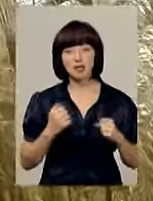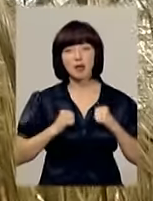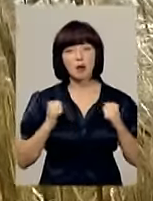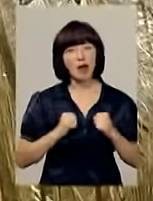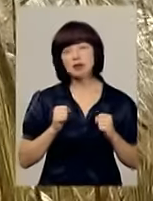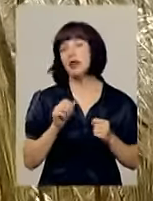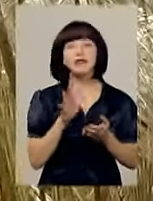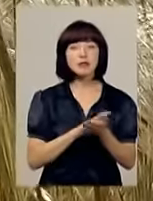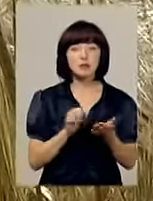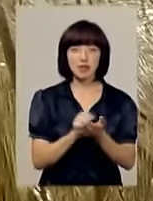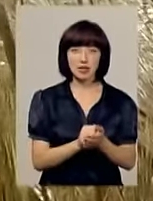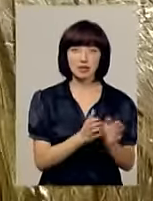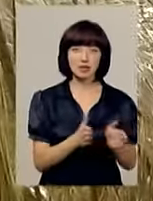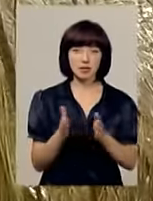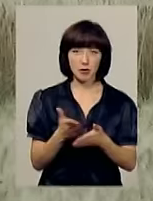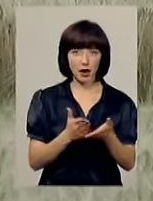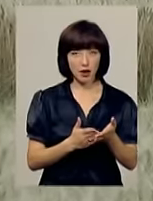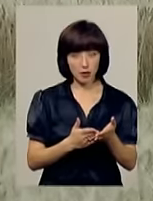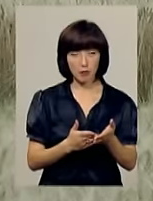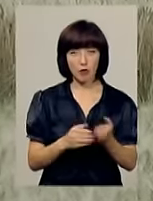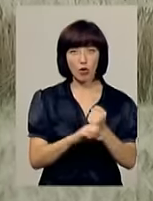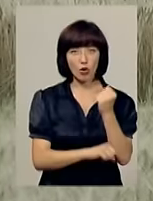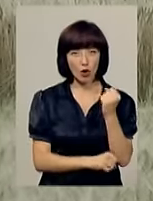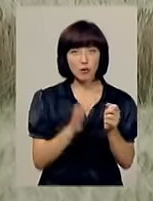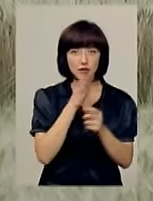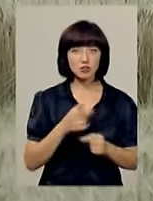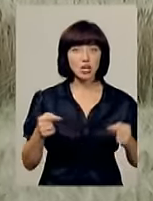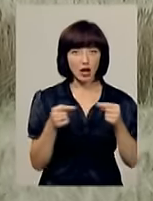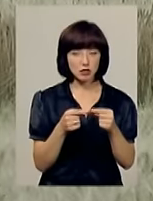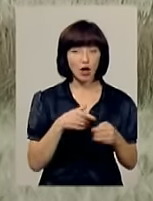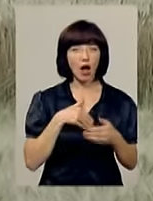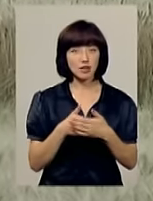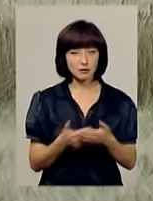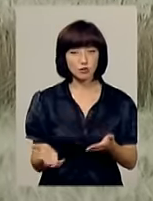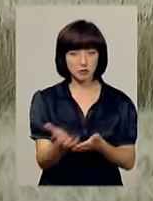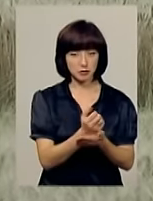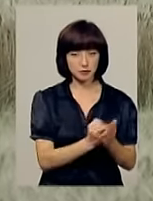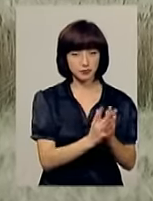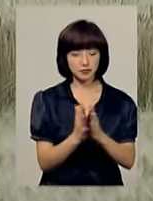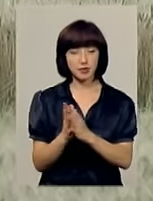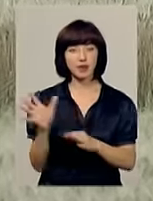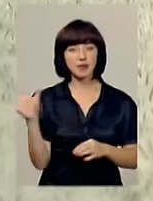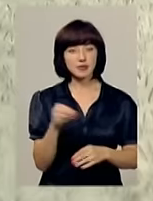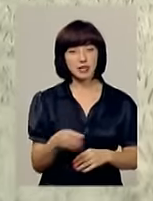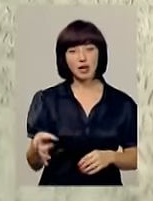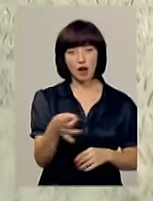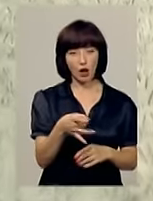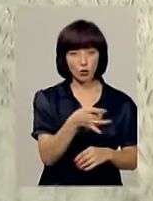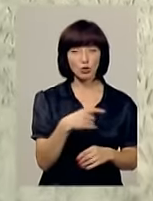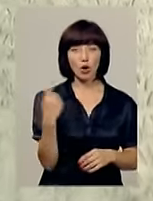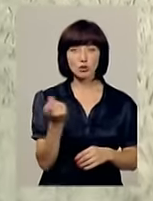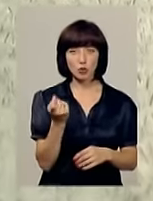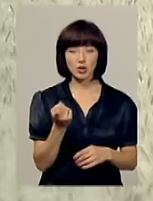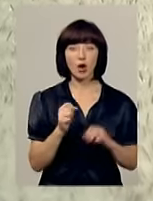не збиватися з ритму. Хлібороби краю вчасно і активно приступили до збирання вирощеного врожаю. Наразі в усіх районах господарі